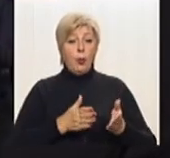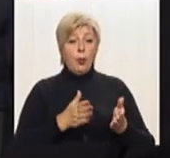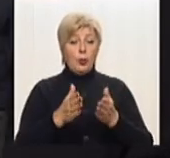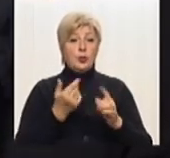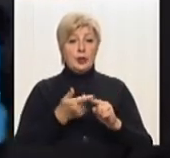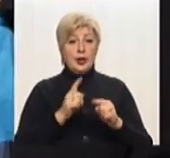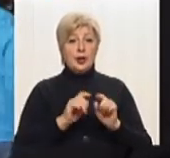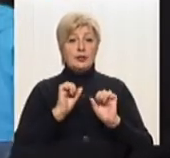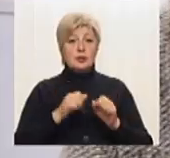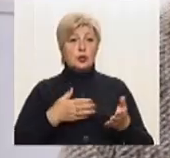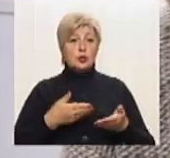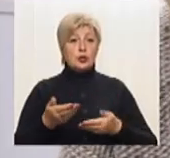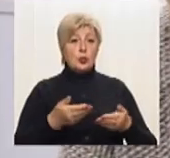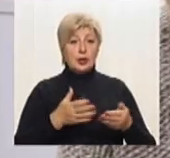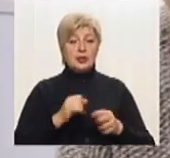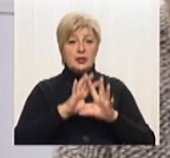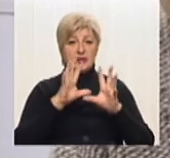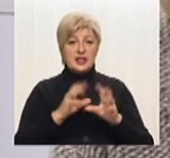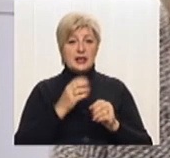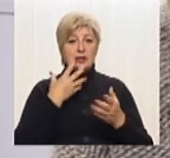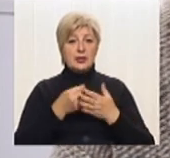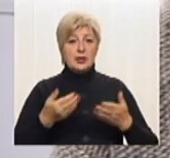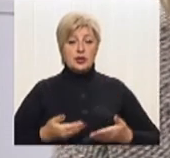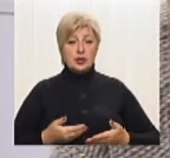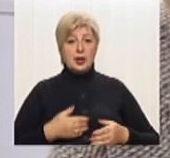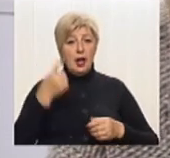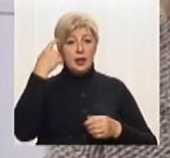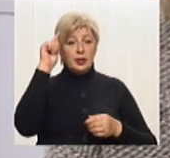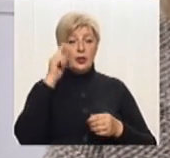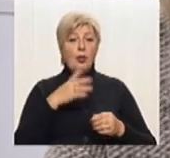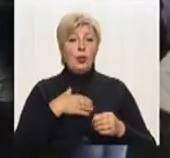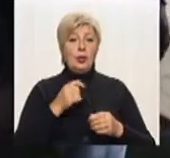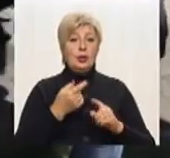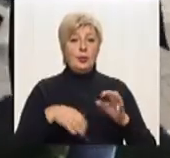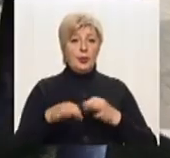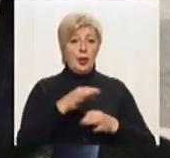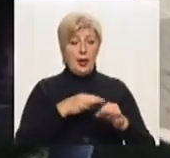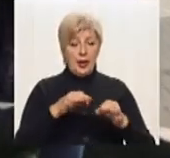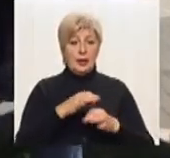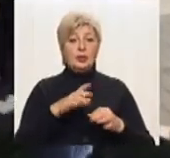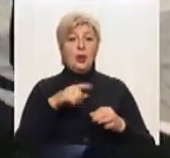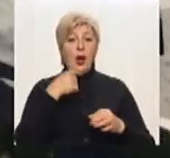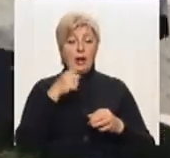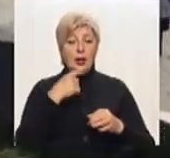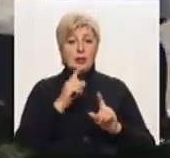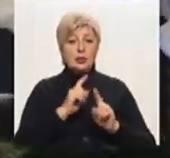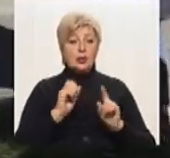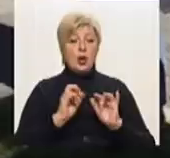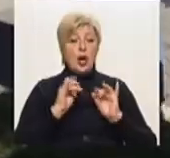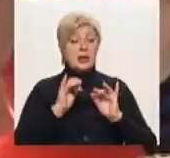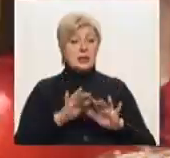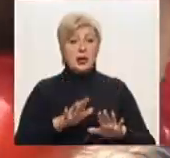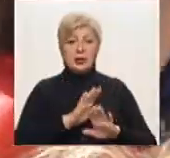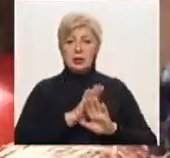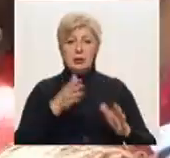рухатися все своє життя. Ідеолог проєкту «Місто професій» Тетяна Люлька каже, що захід не є розважальним. Проєкт